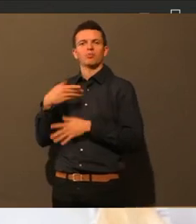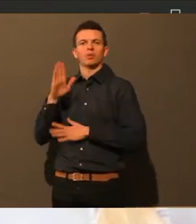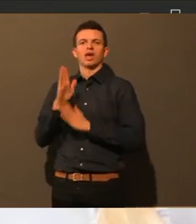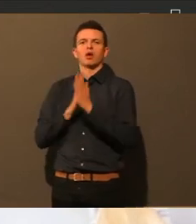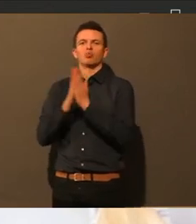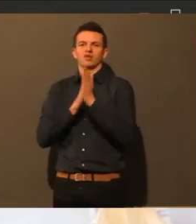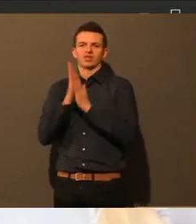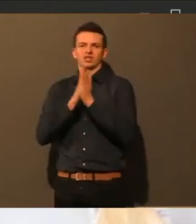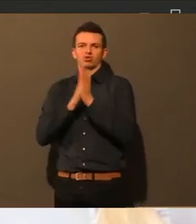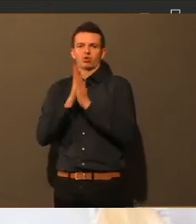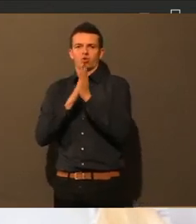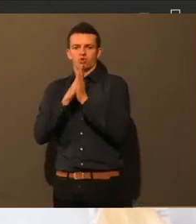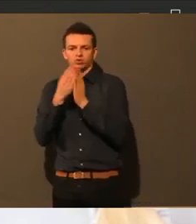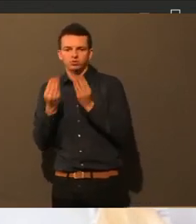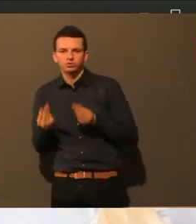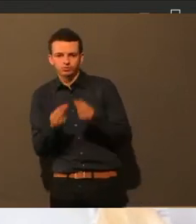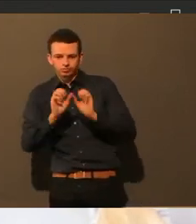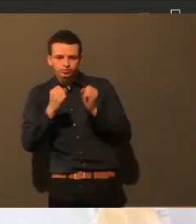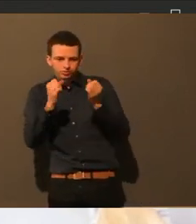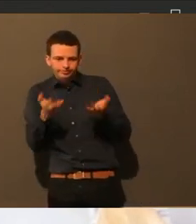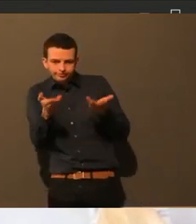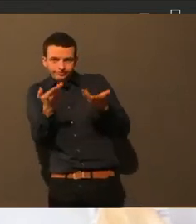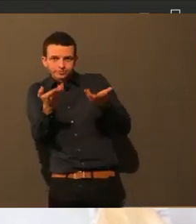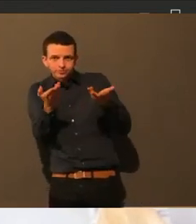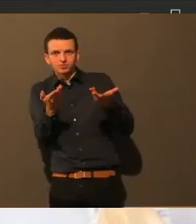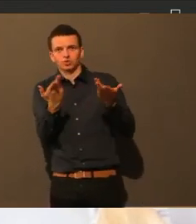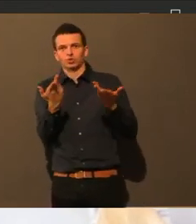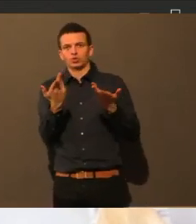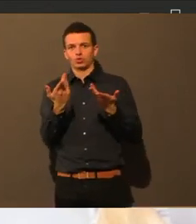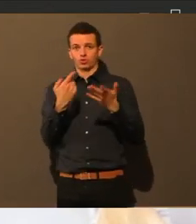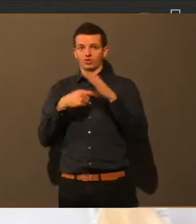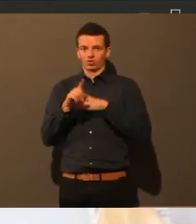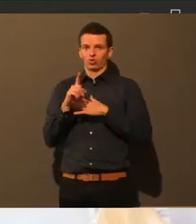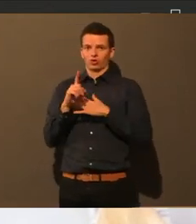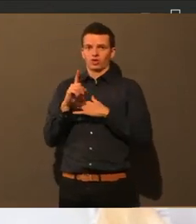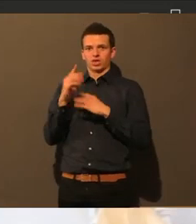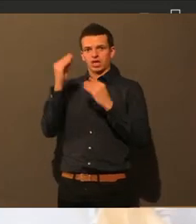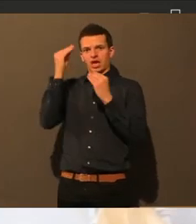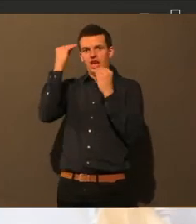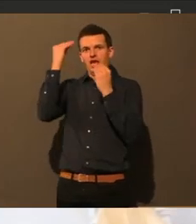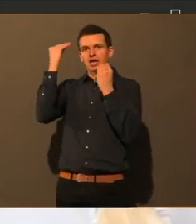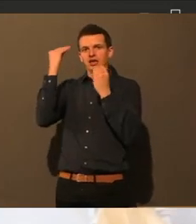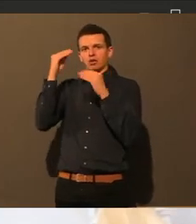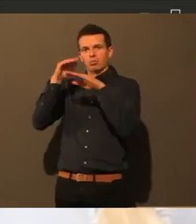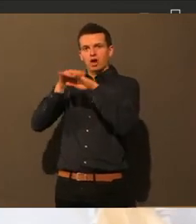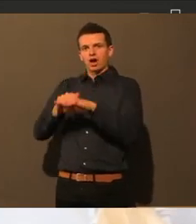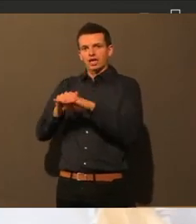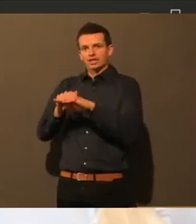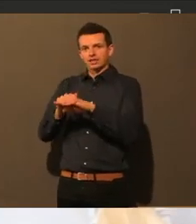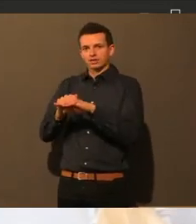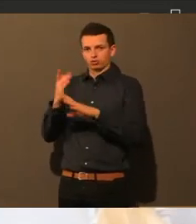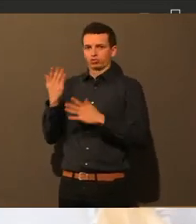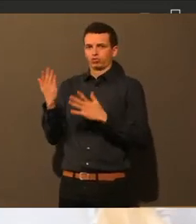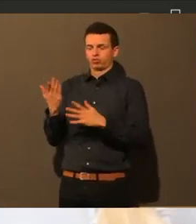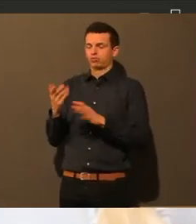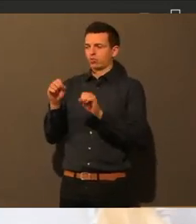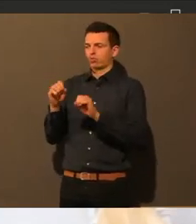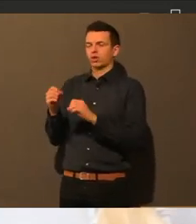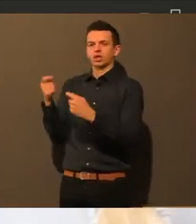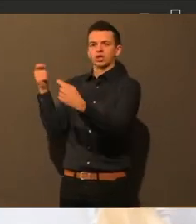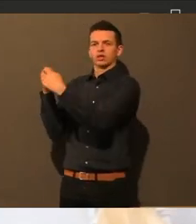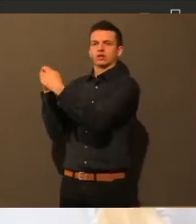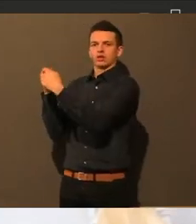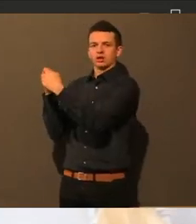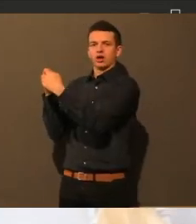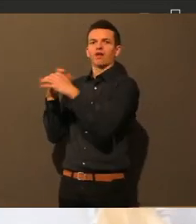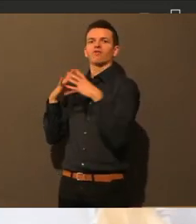wird. Und da helfen zum einen die Lernparten. Da kann man sich gern ans Freiwilligenzentrum wenden oder auch an uns. Und ansonsten helfen die